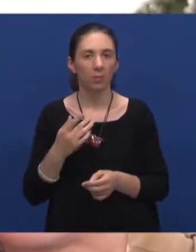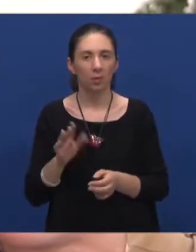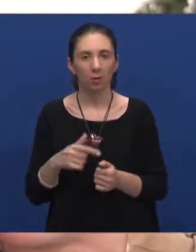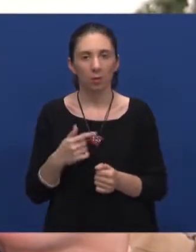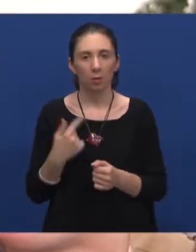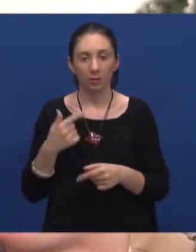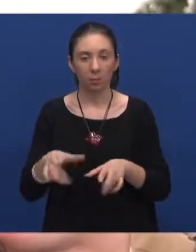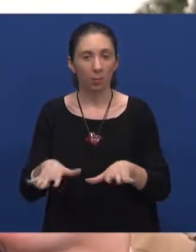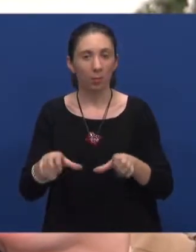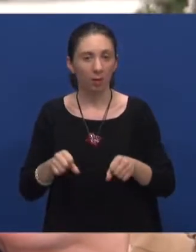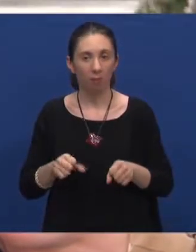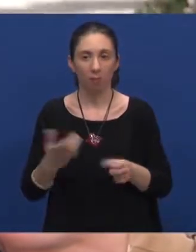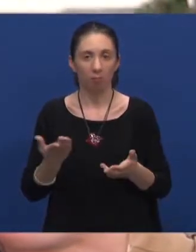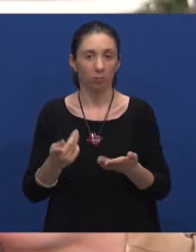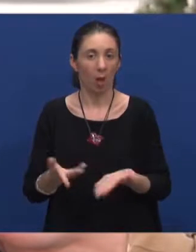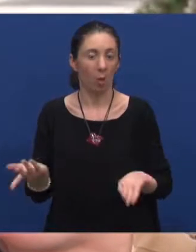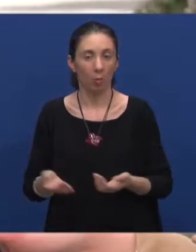i to sam prihvatila tako kako je.